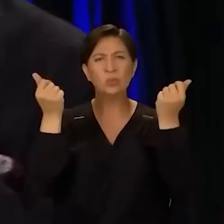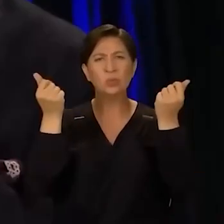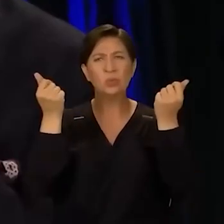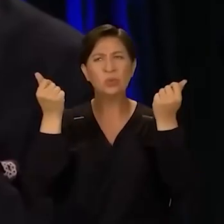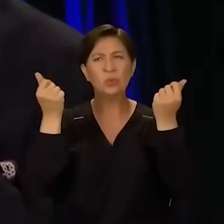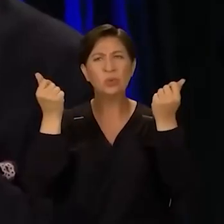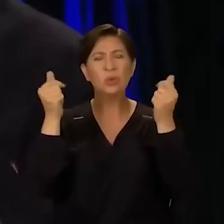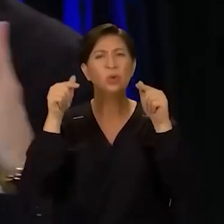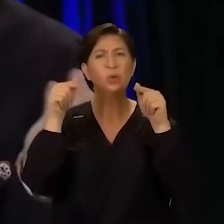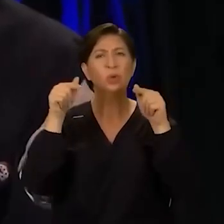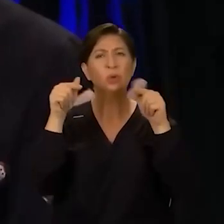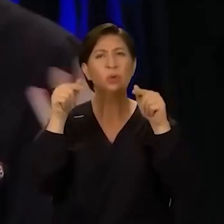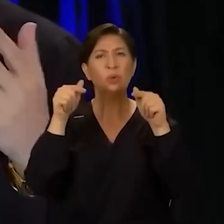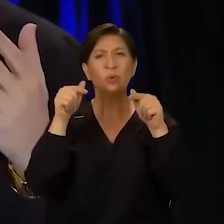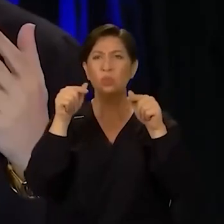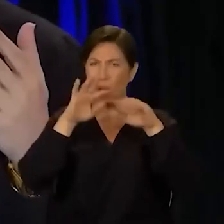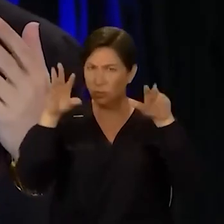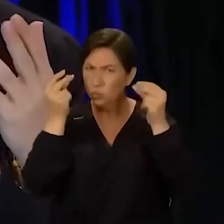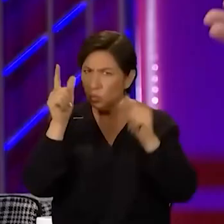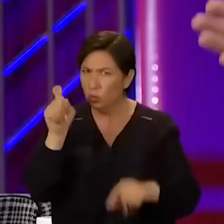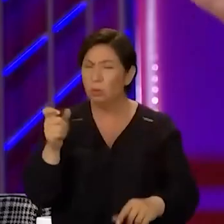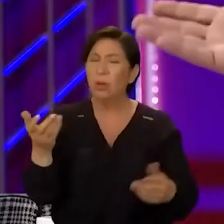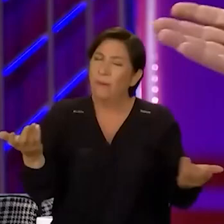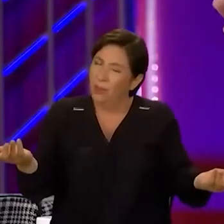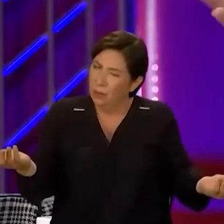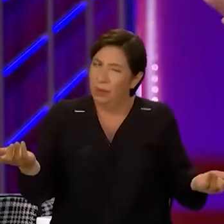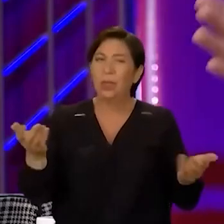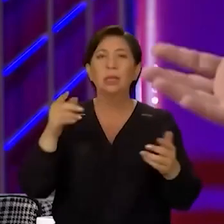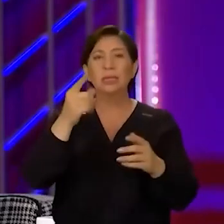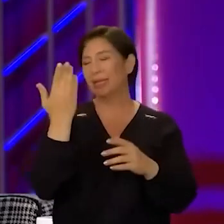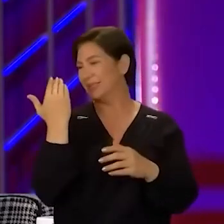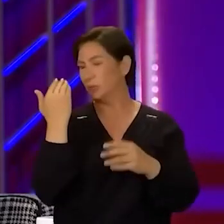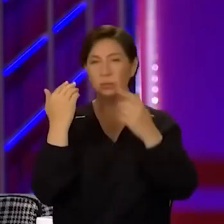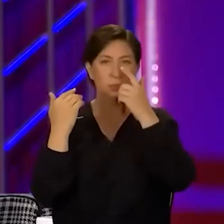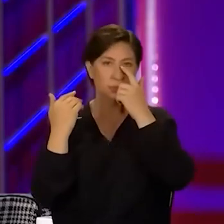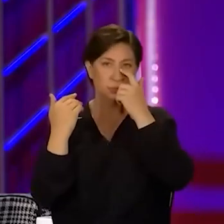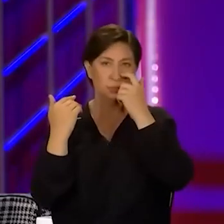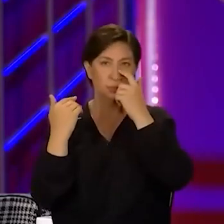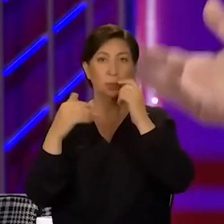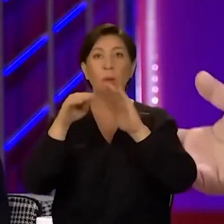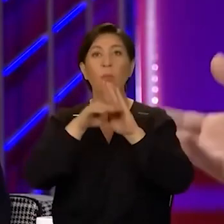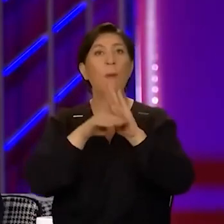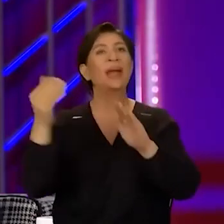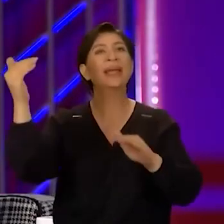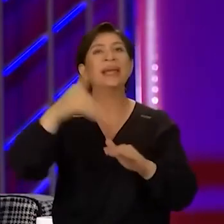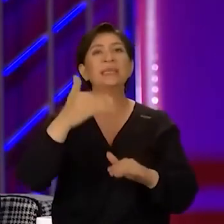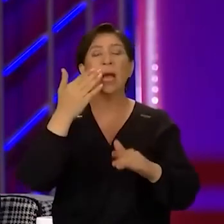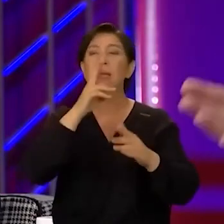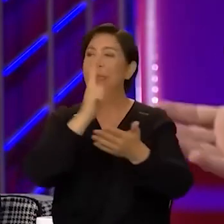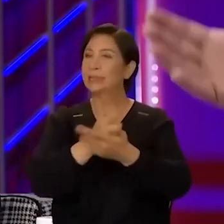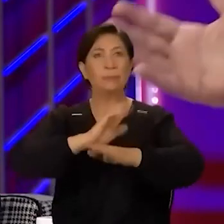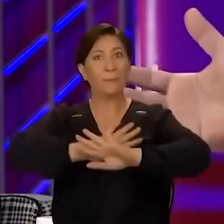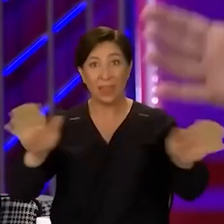Bunu ki… Sen şey unuttu mu? Evet, bunu sana geçen gün yani programa geleceğin belli